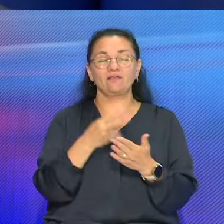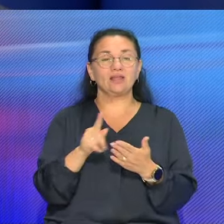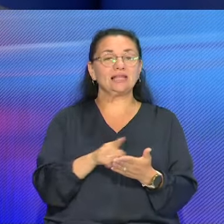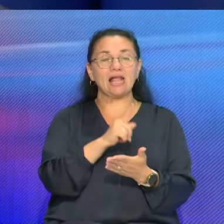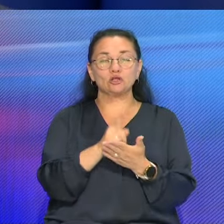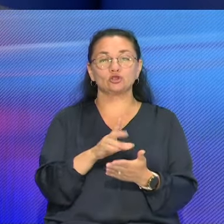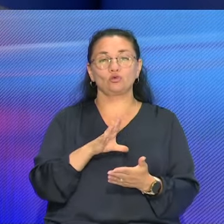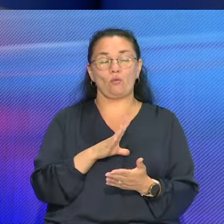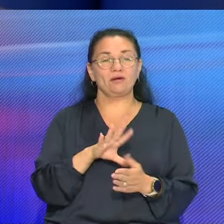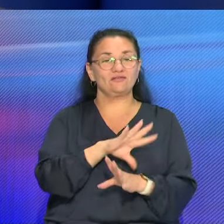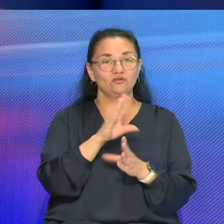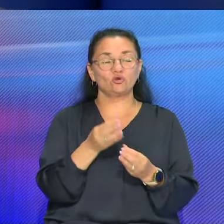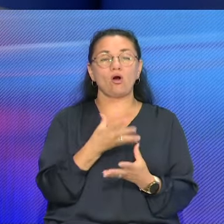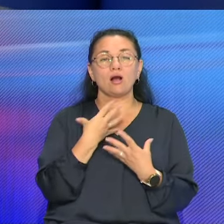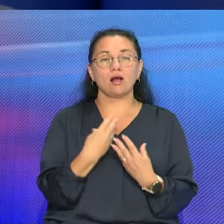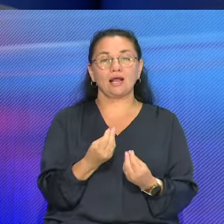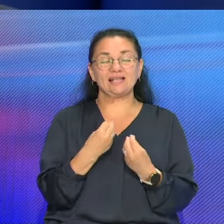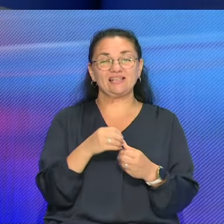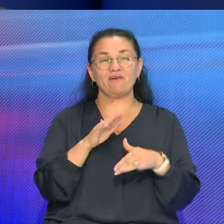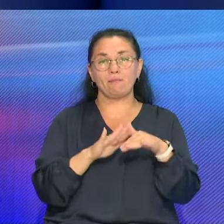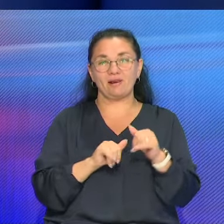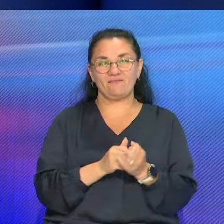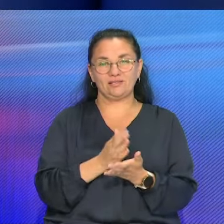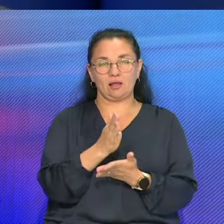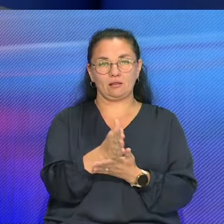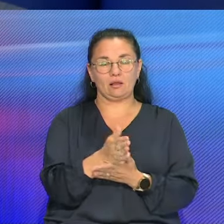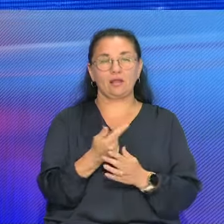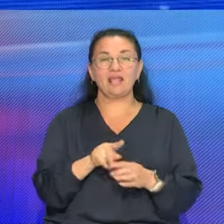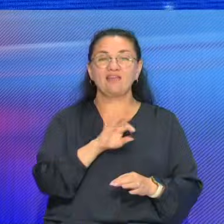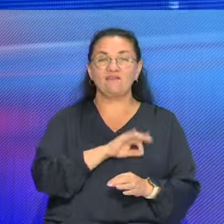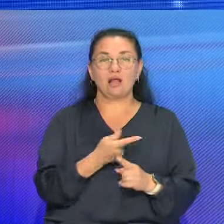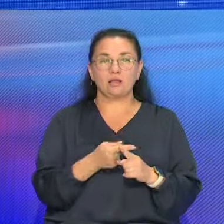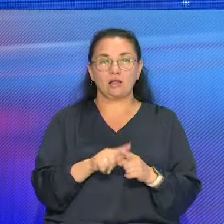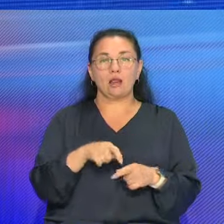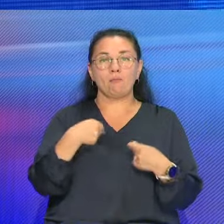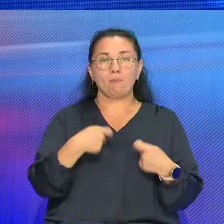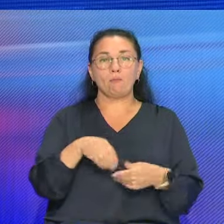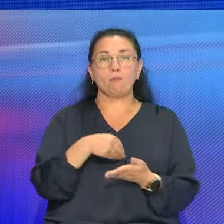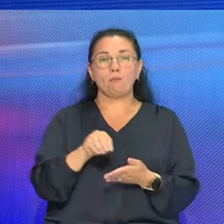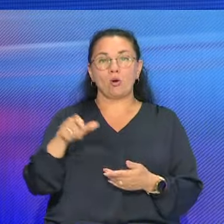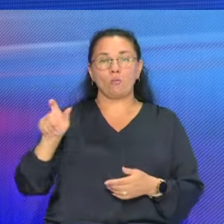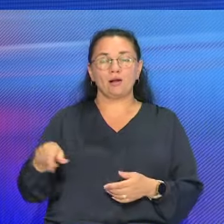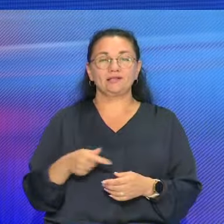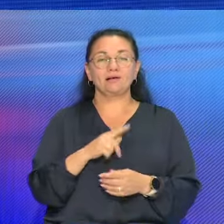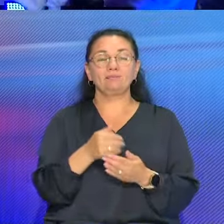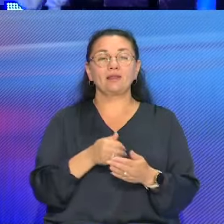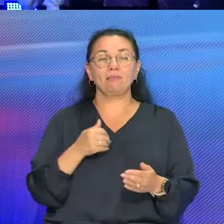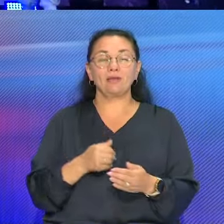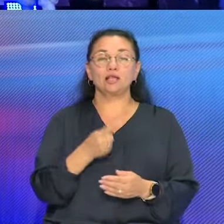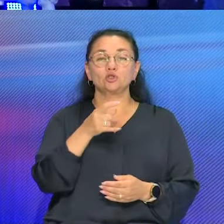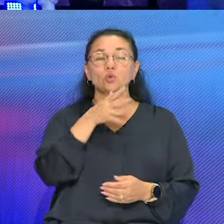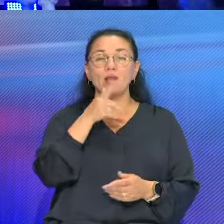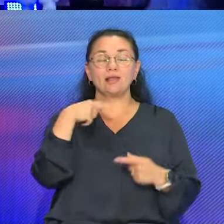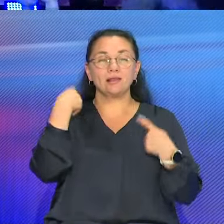профессионально и выгодно для покупателя. На передатне 100-годового